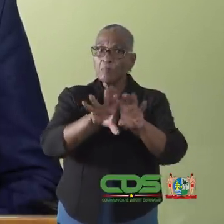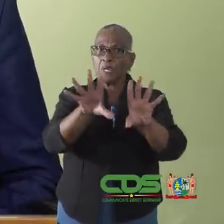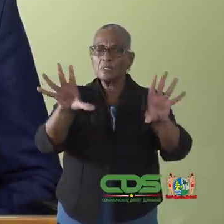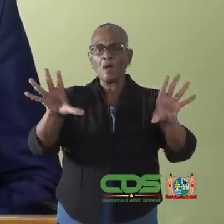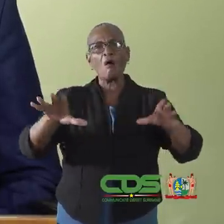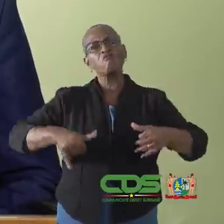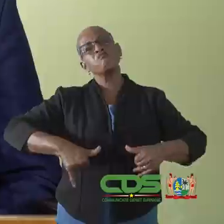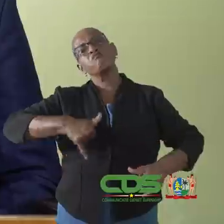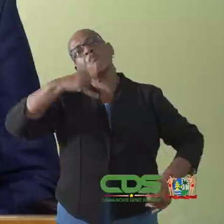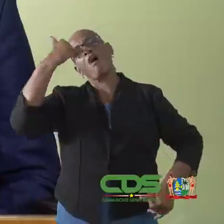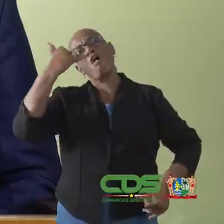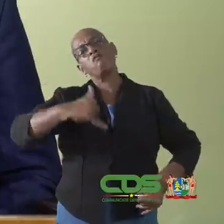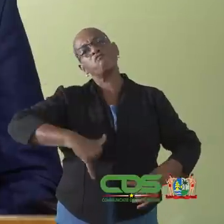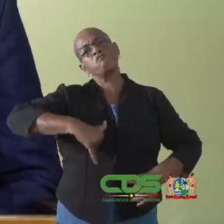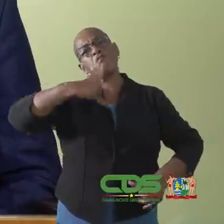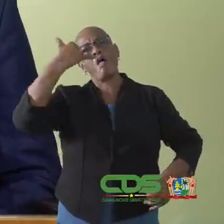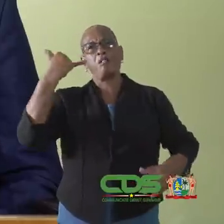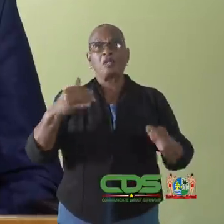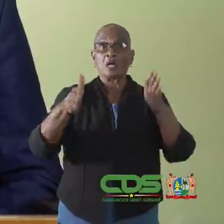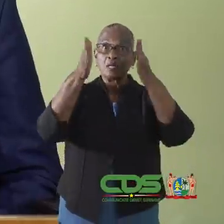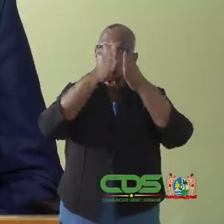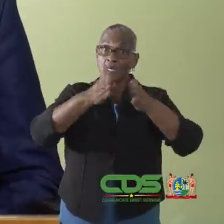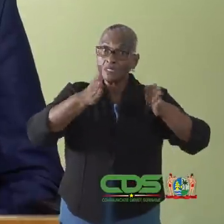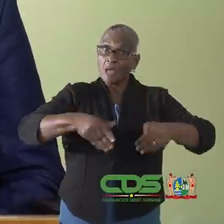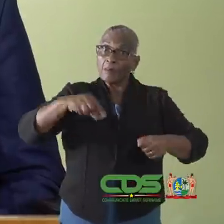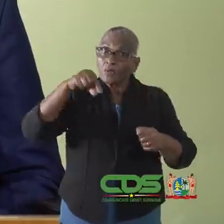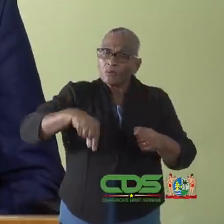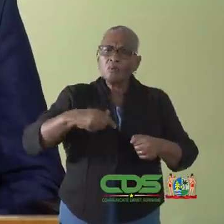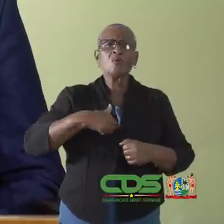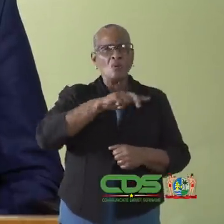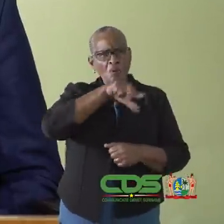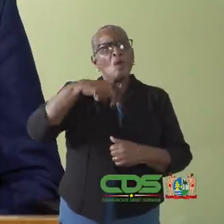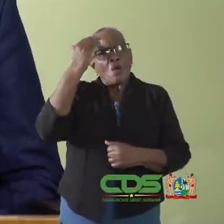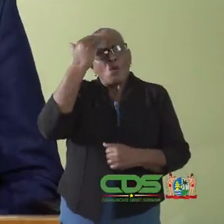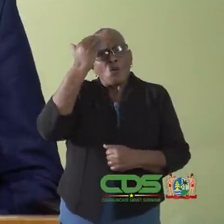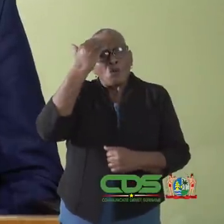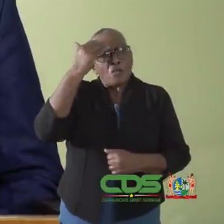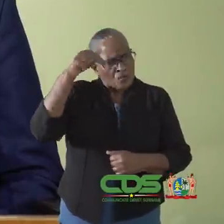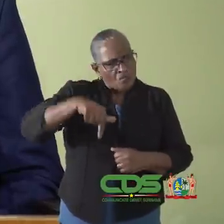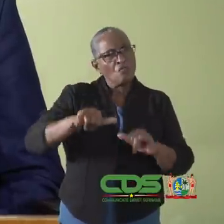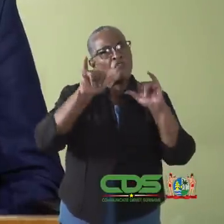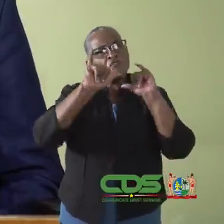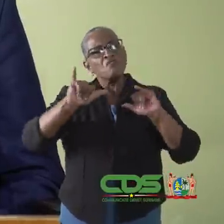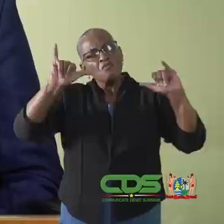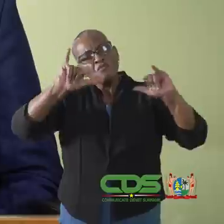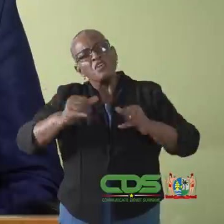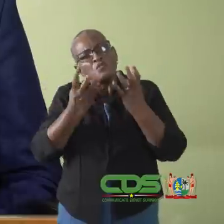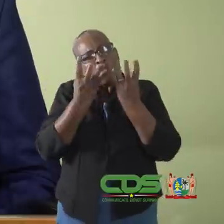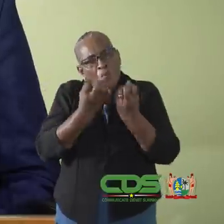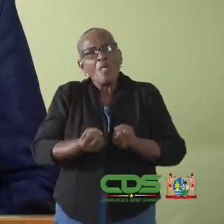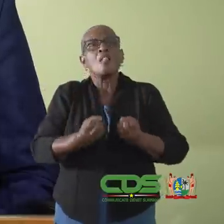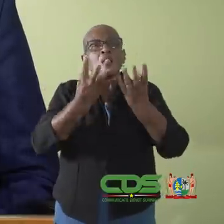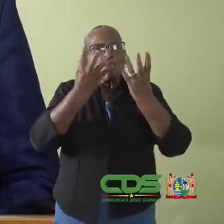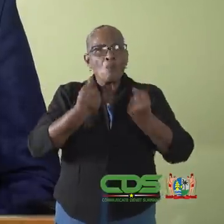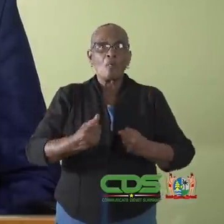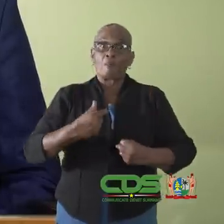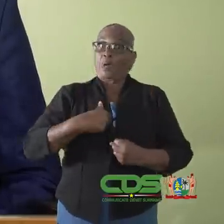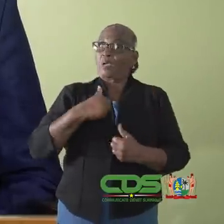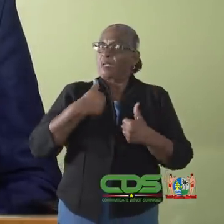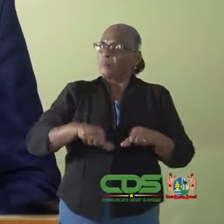staat er bol van. Het is december. We weten dat we met z'n allen in de feeststemming zijn.